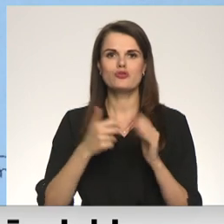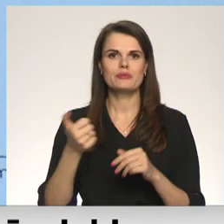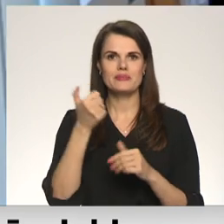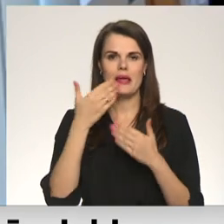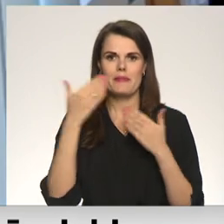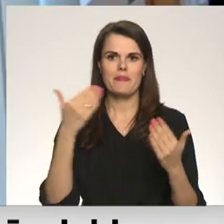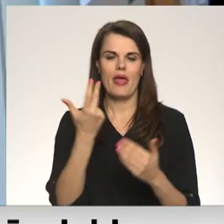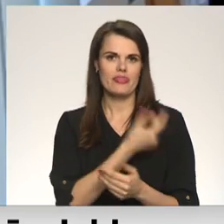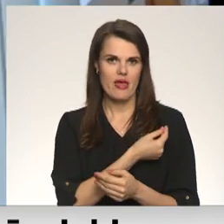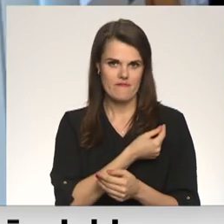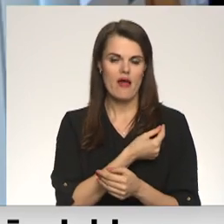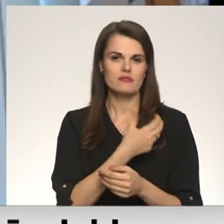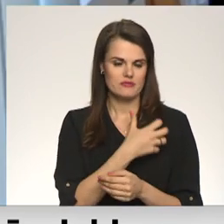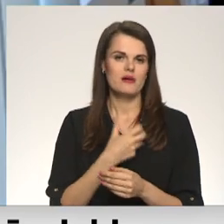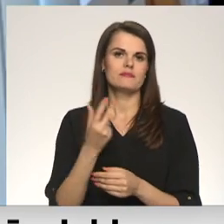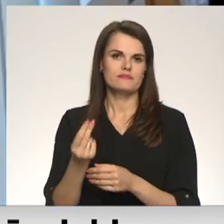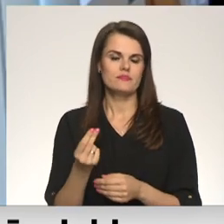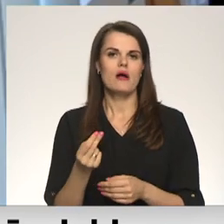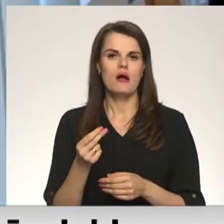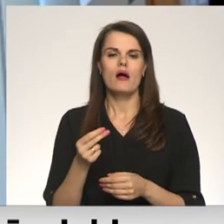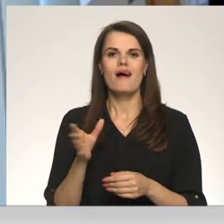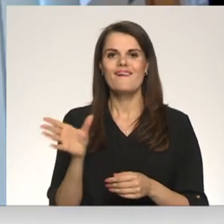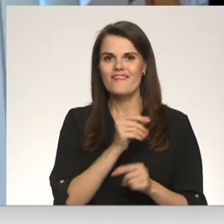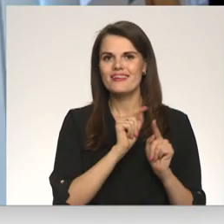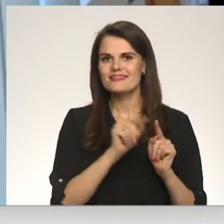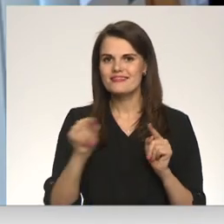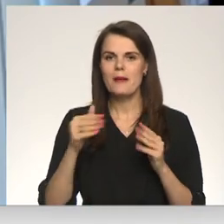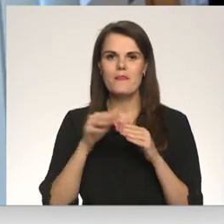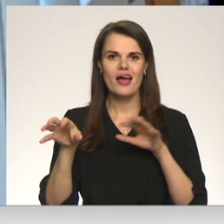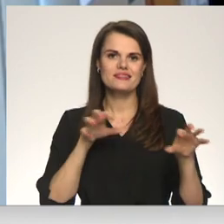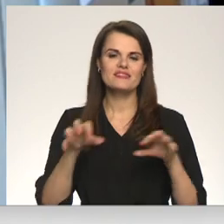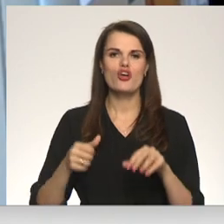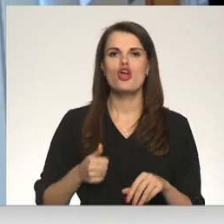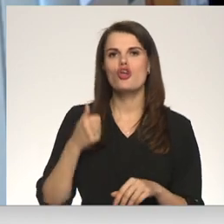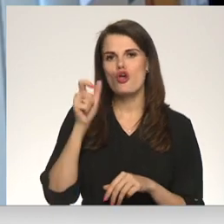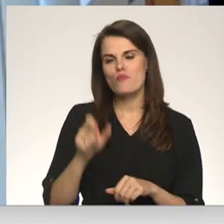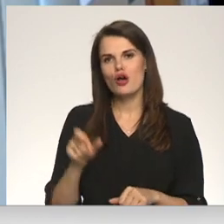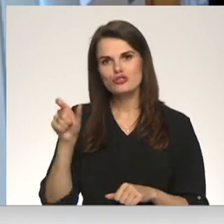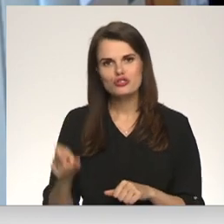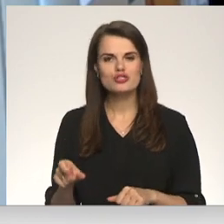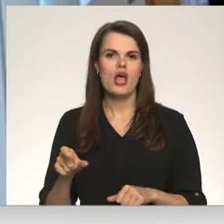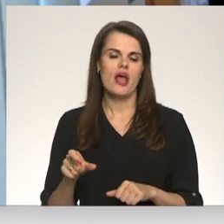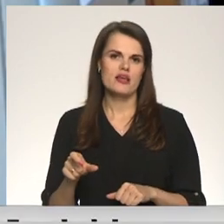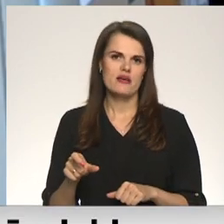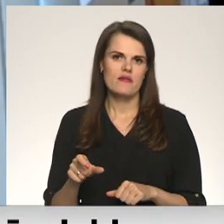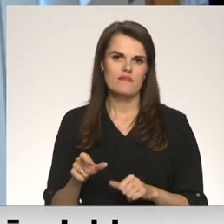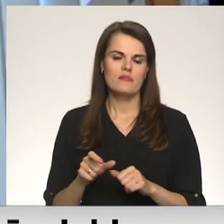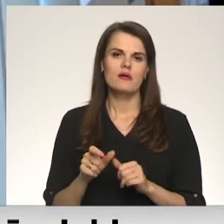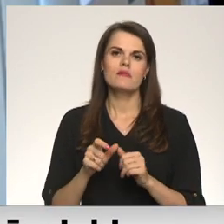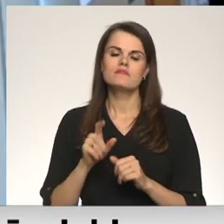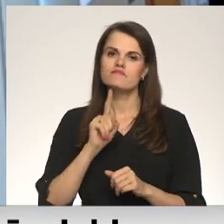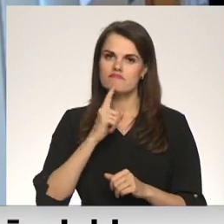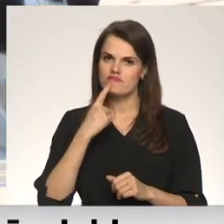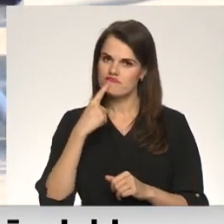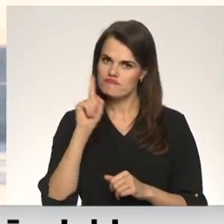vakcinieto. Tas, ko mēs visiem šiem te maidzīvnieku īpašniekiem nosakam